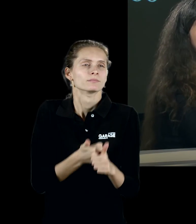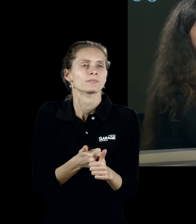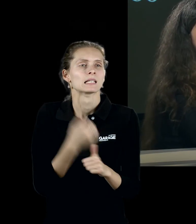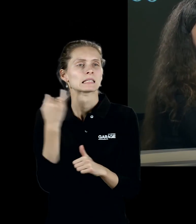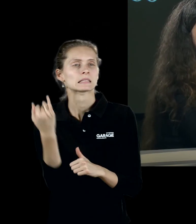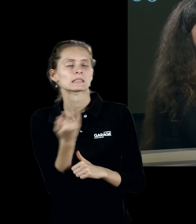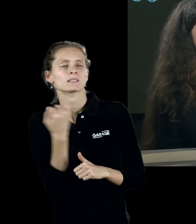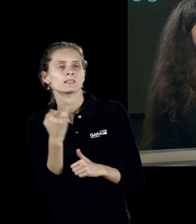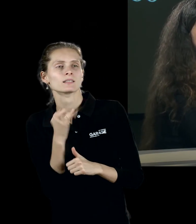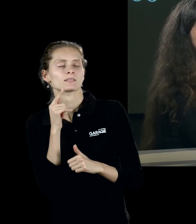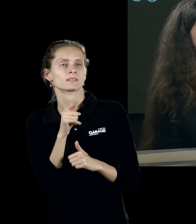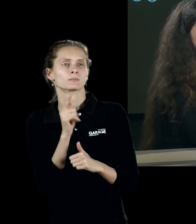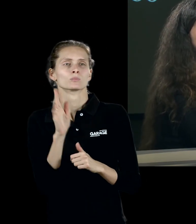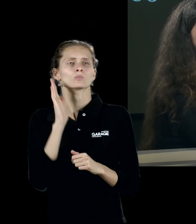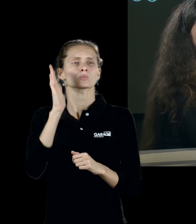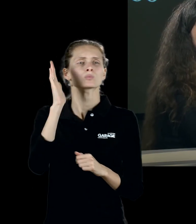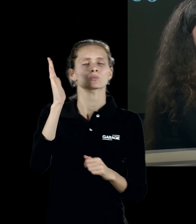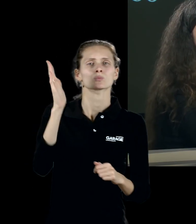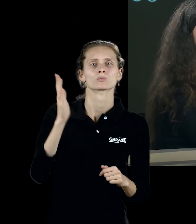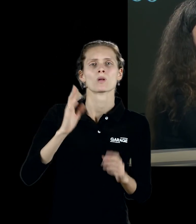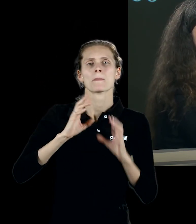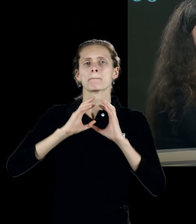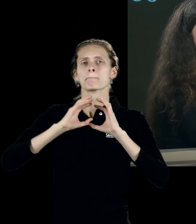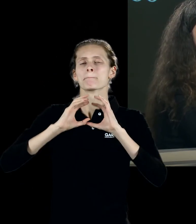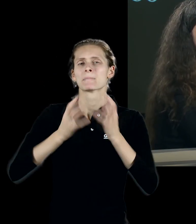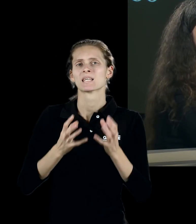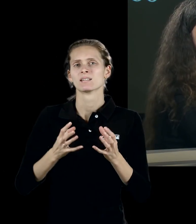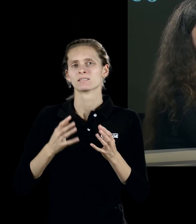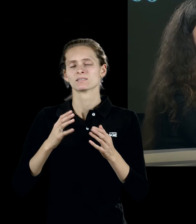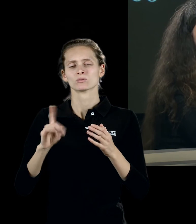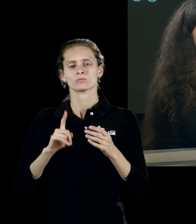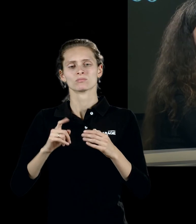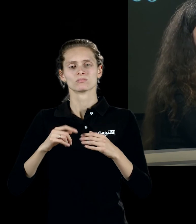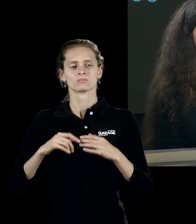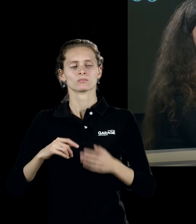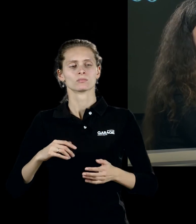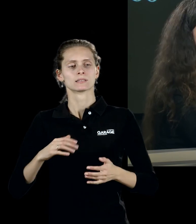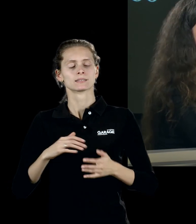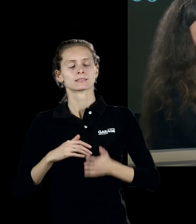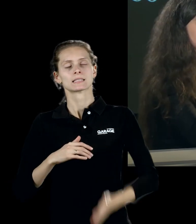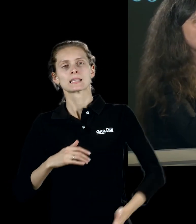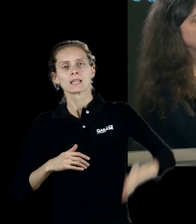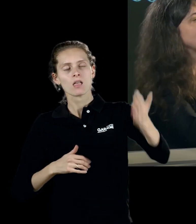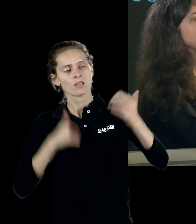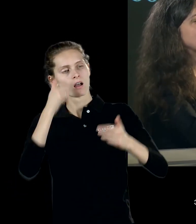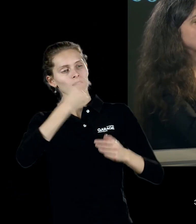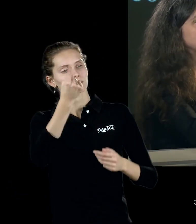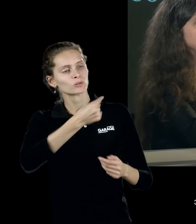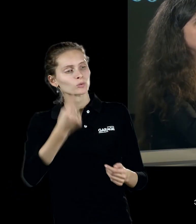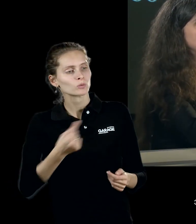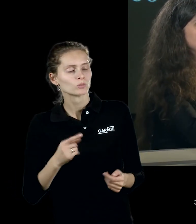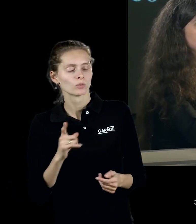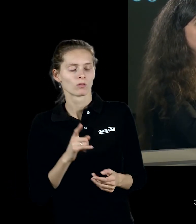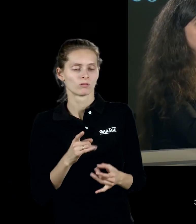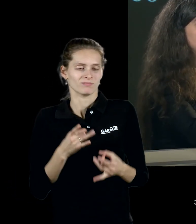к архаике, к архаическому миру, к миру почти что наскальных изображений, которые клея очень интересовали, примитивное искусство. Но